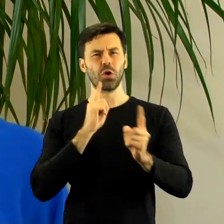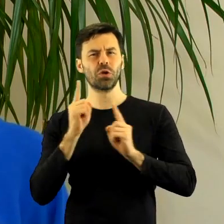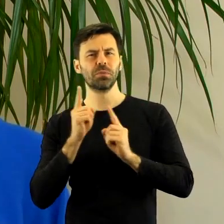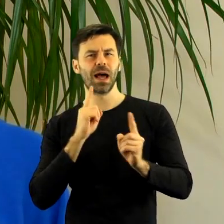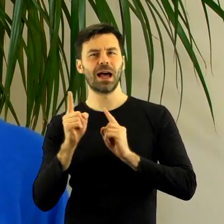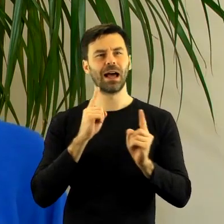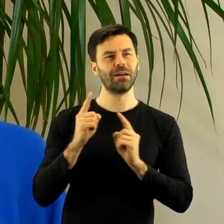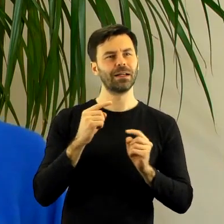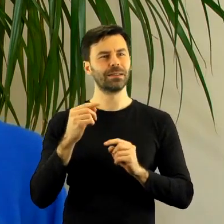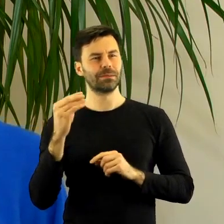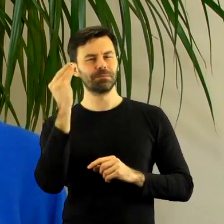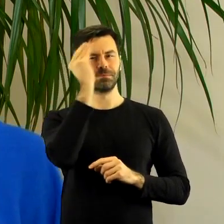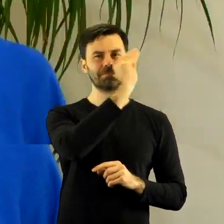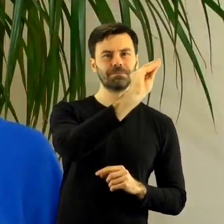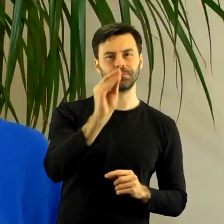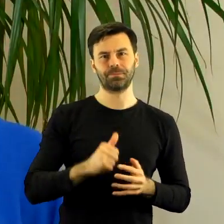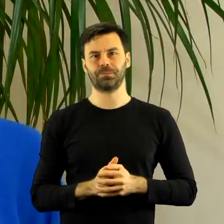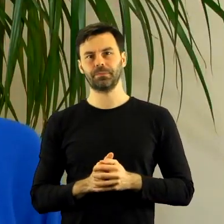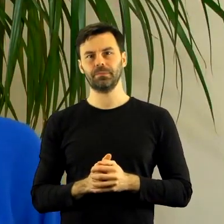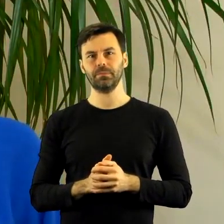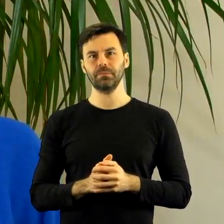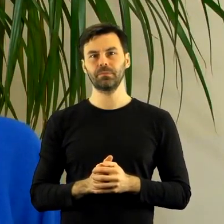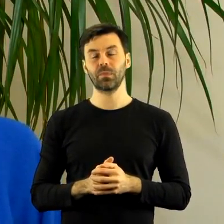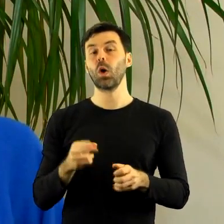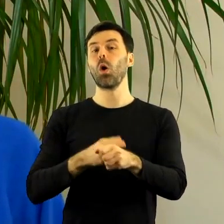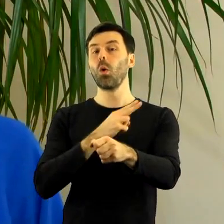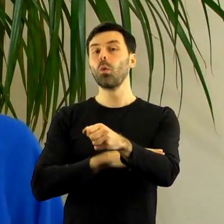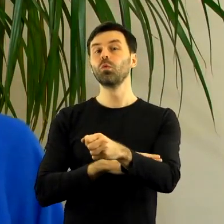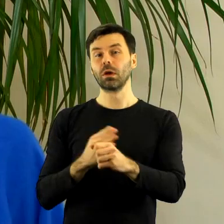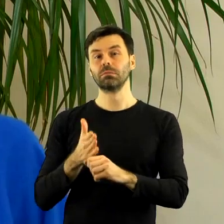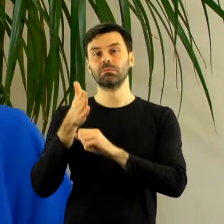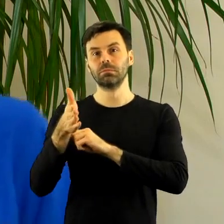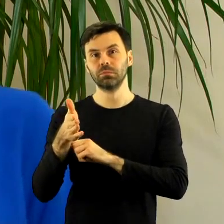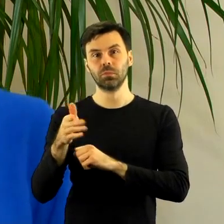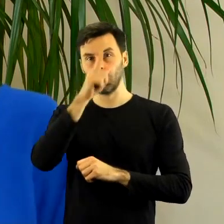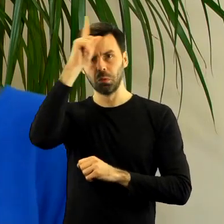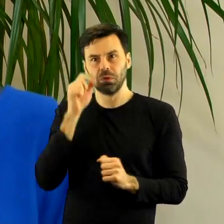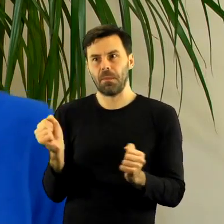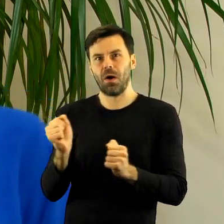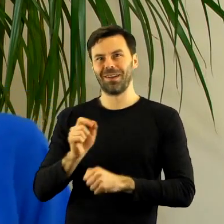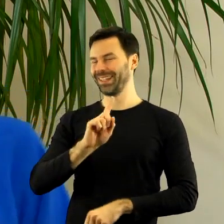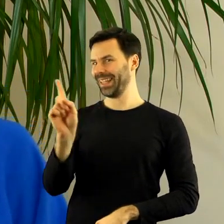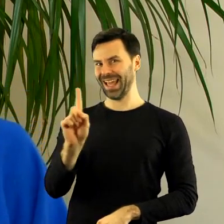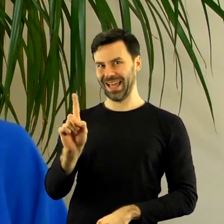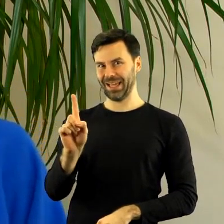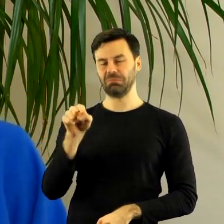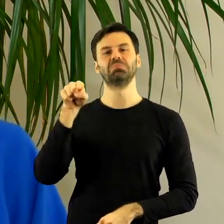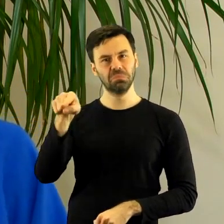może być gorzej, kto inny decyduj, miasto nie jest nasze, miasto nie jest do mieszkańców, miasto należy do prezydenta.